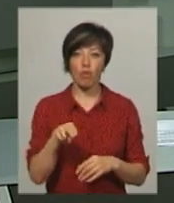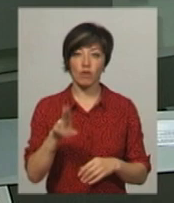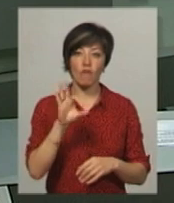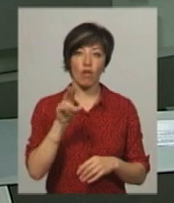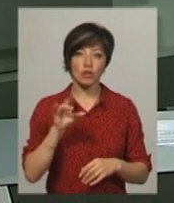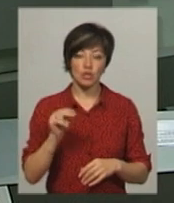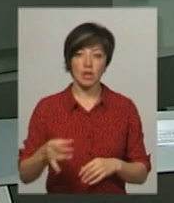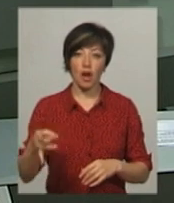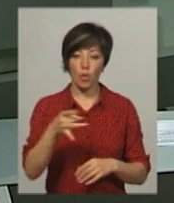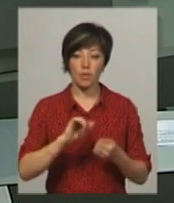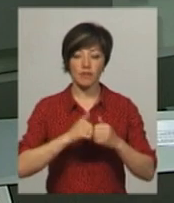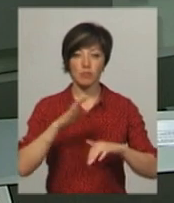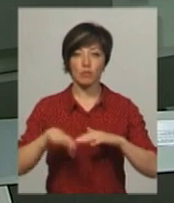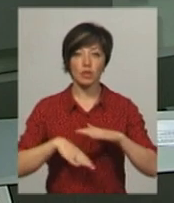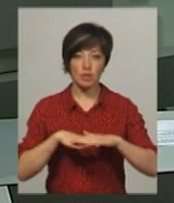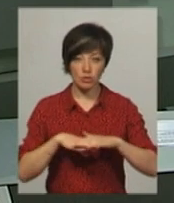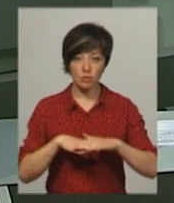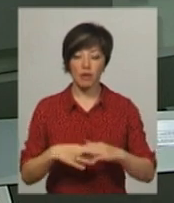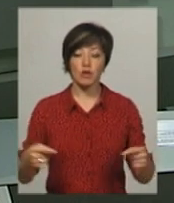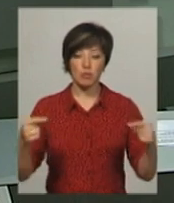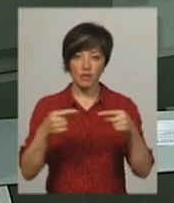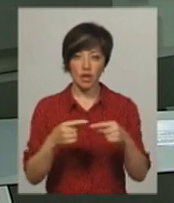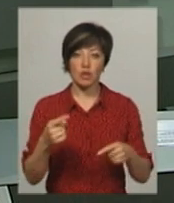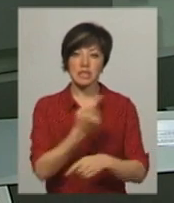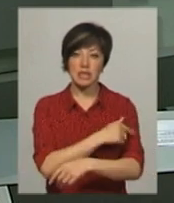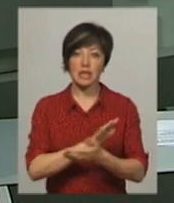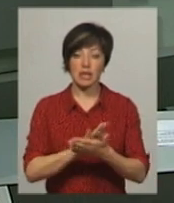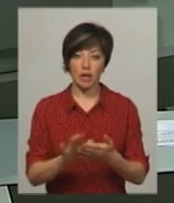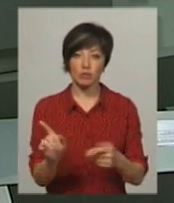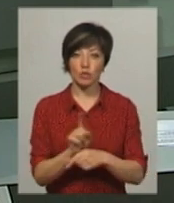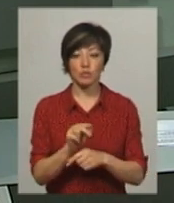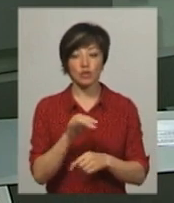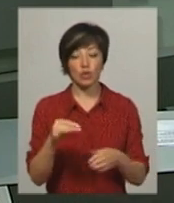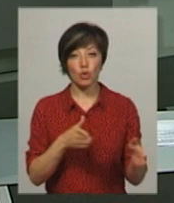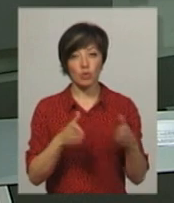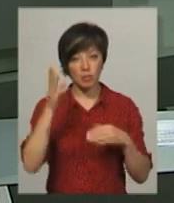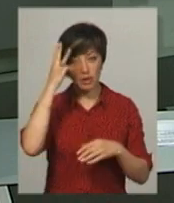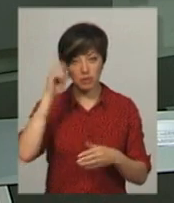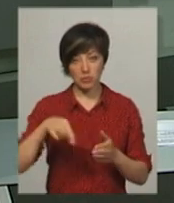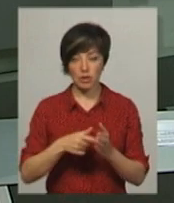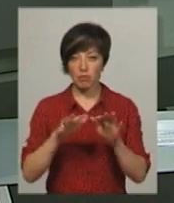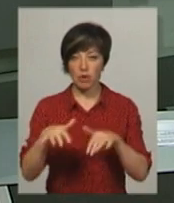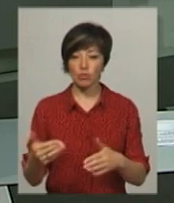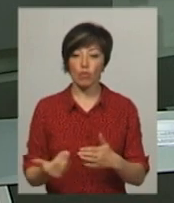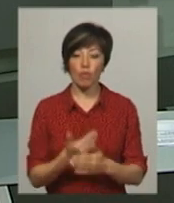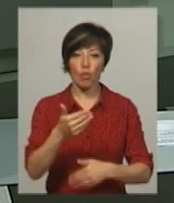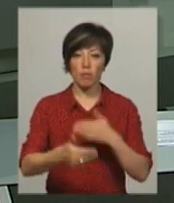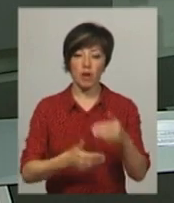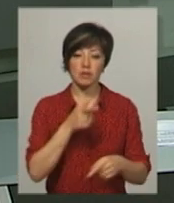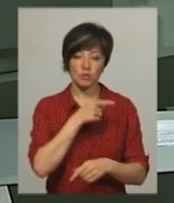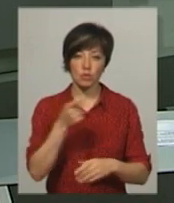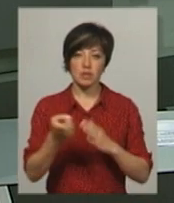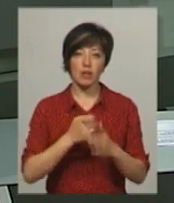Волочиському районі та Кам'янці-Подільському відповідають санітарним нормам. Чи готовий Хмельницький міський пляж до нового купального сезону,